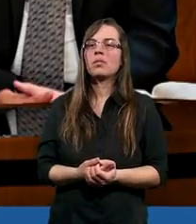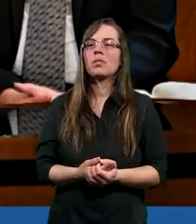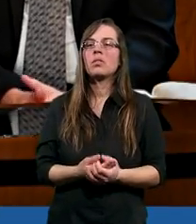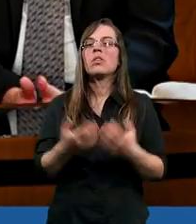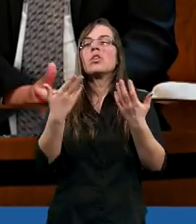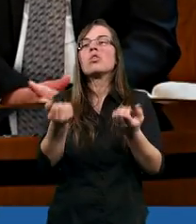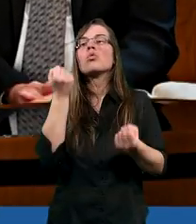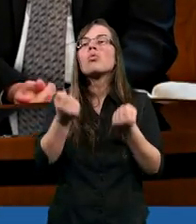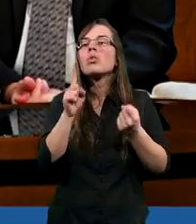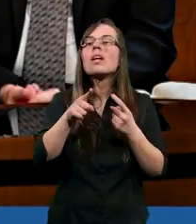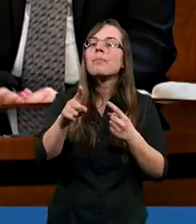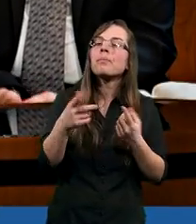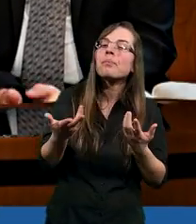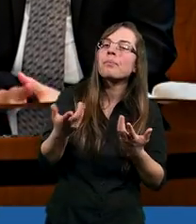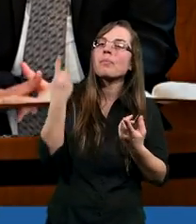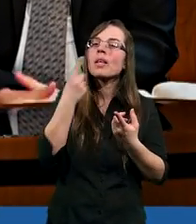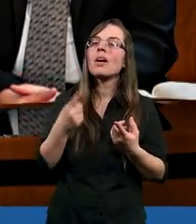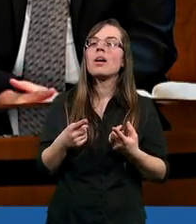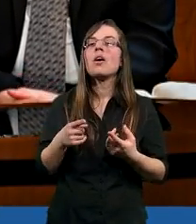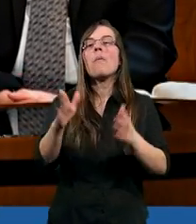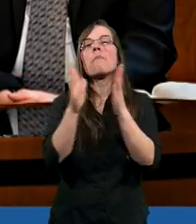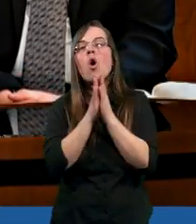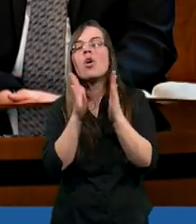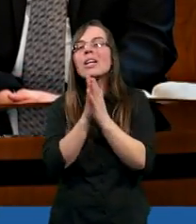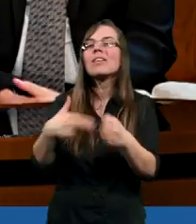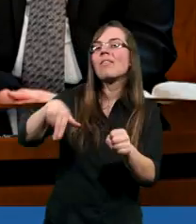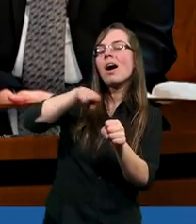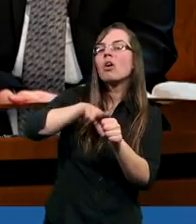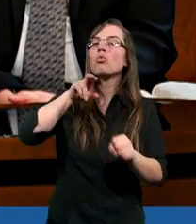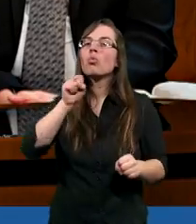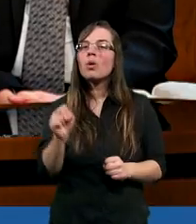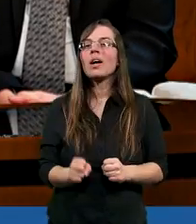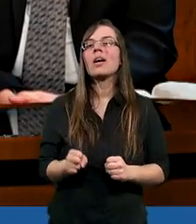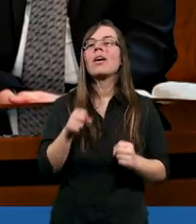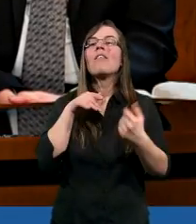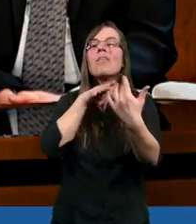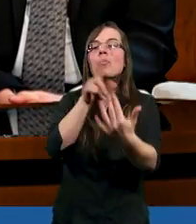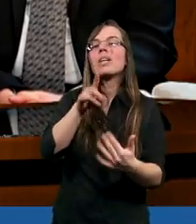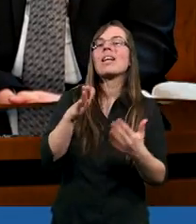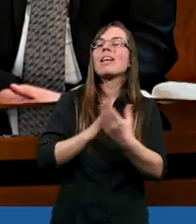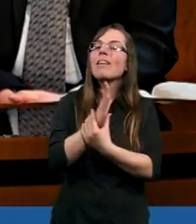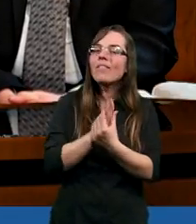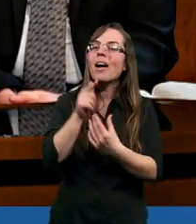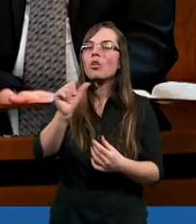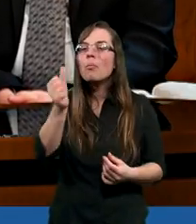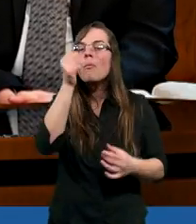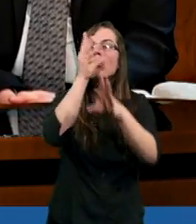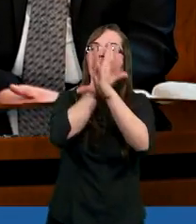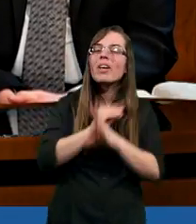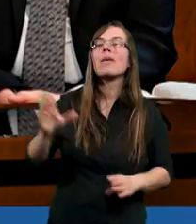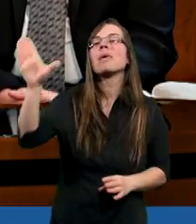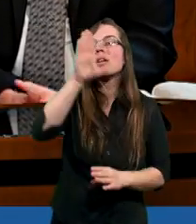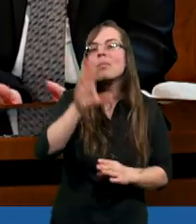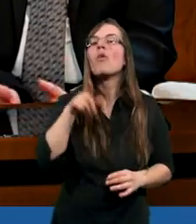Różnie bywa. Wspominaliśmy już troszkę o tym. Modlitwa, która płynie z wiary, to po pierwsze uwielbienie